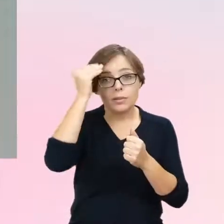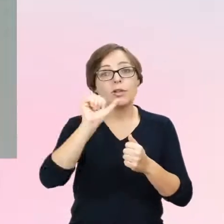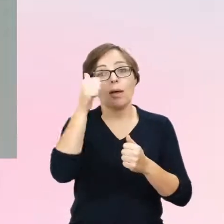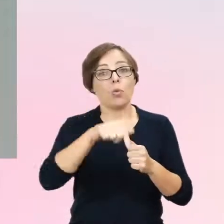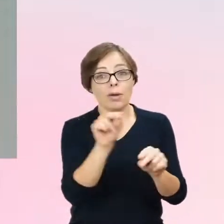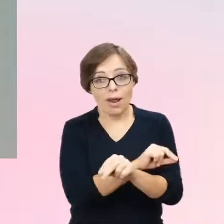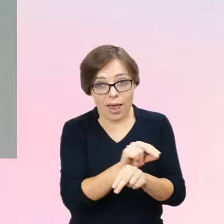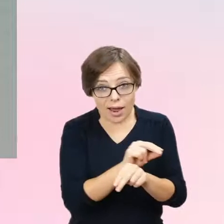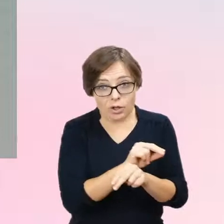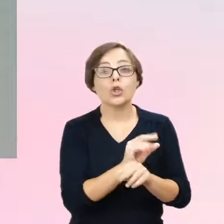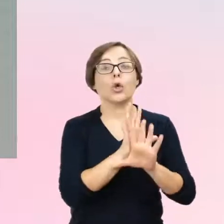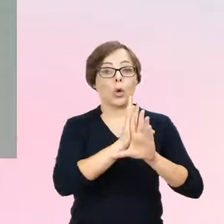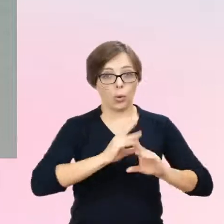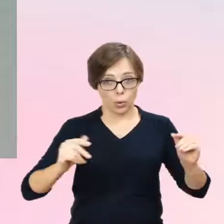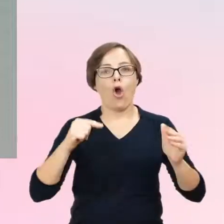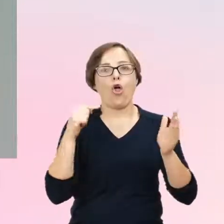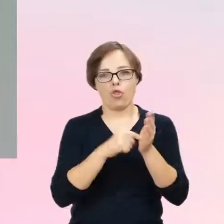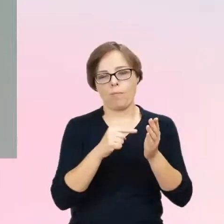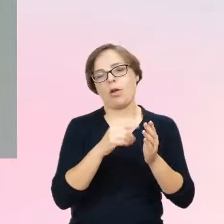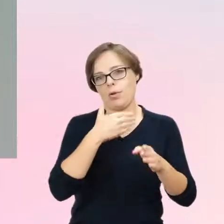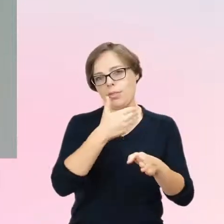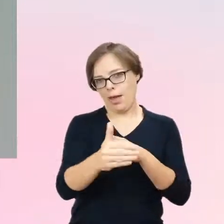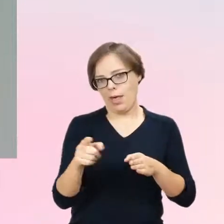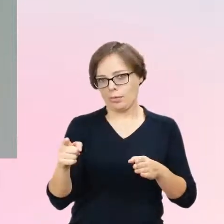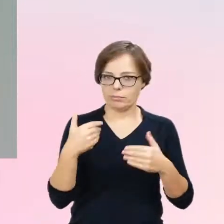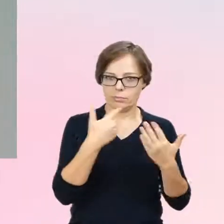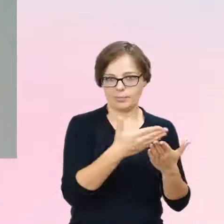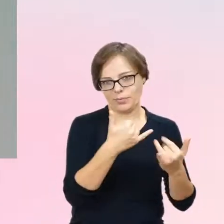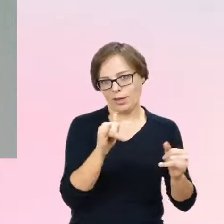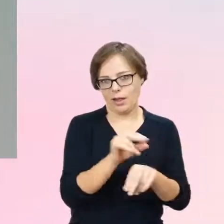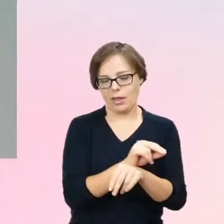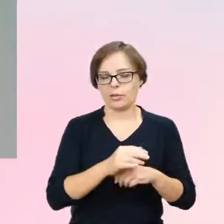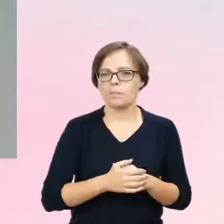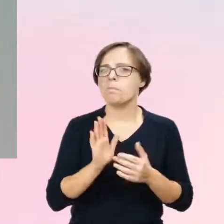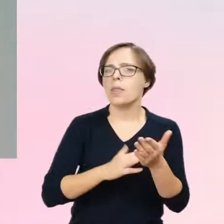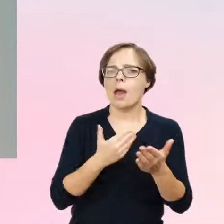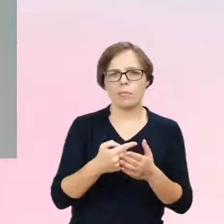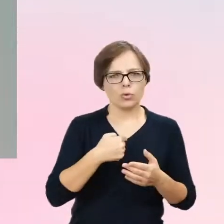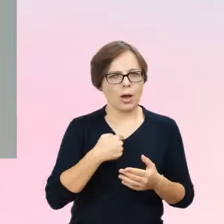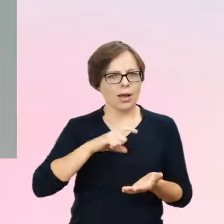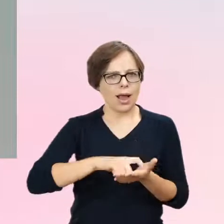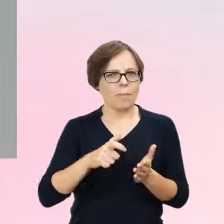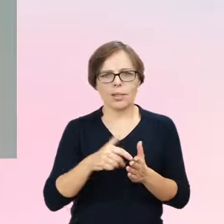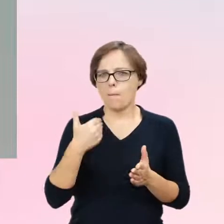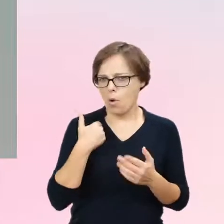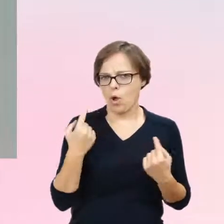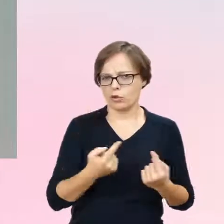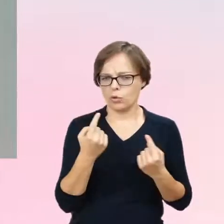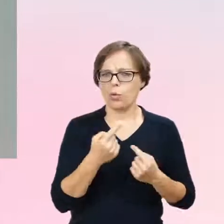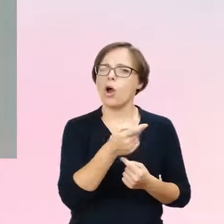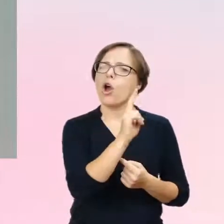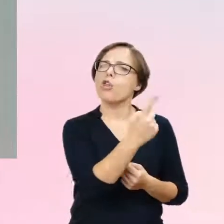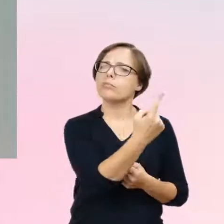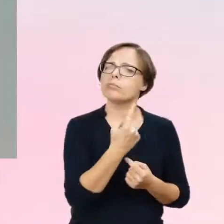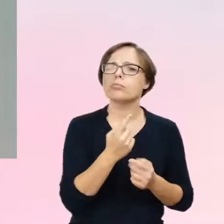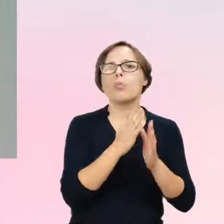I miałam na przykład taką sytuację w gabinecie, kiedy byłam proszona o opinię na